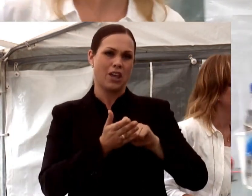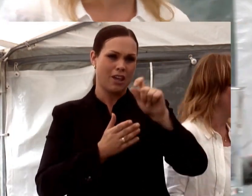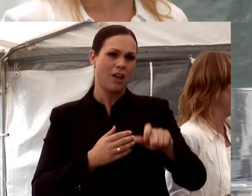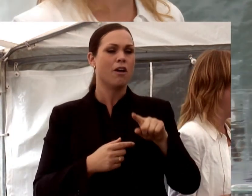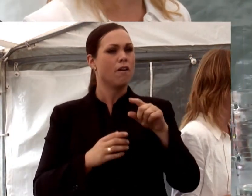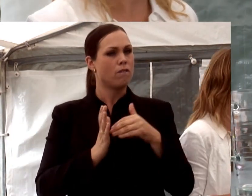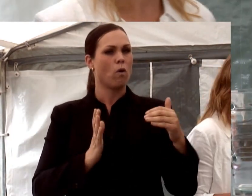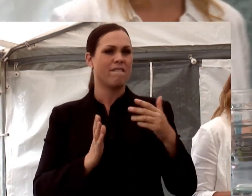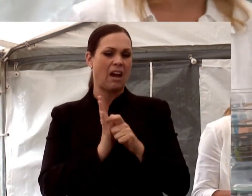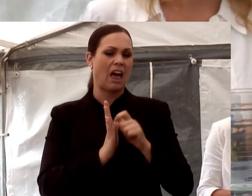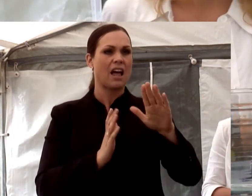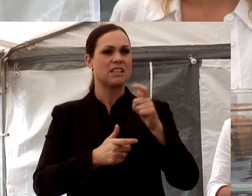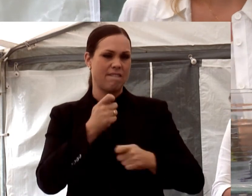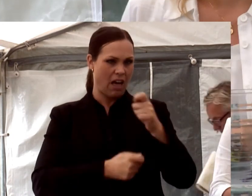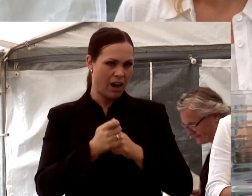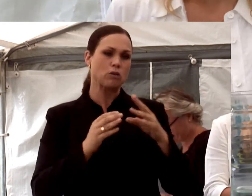Tack så mycket.